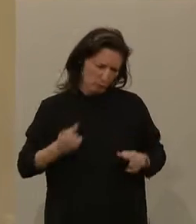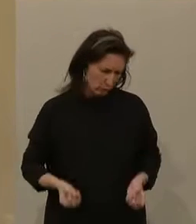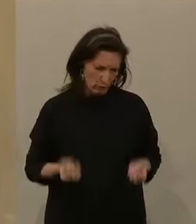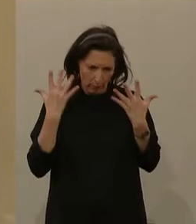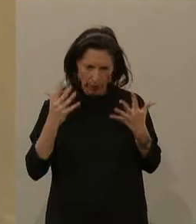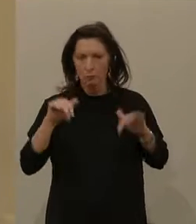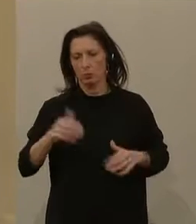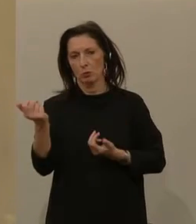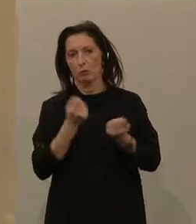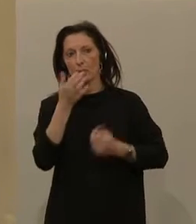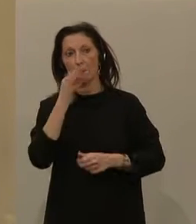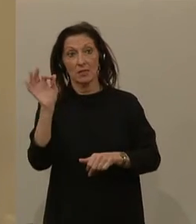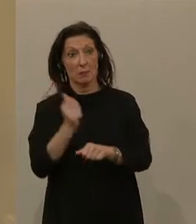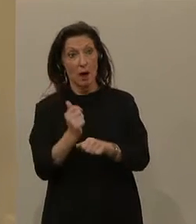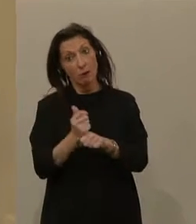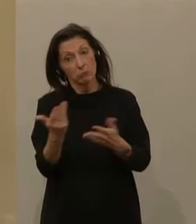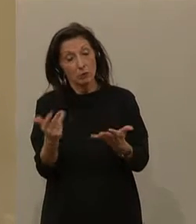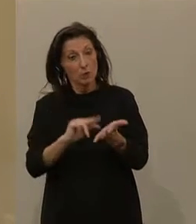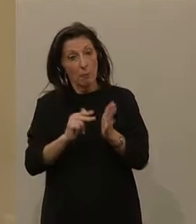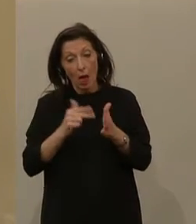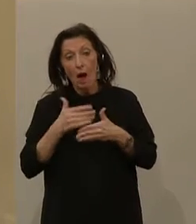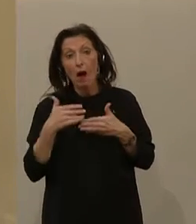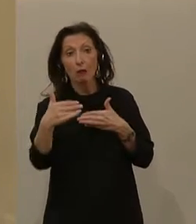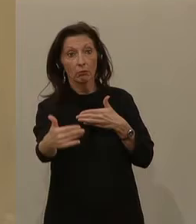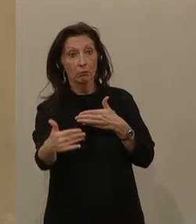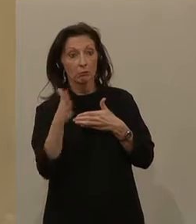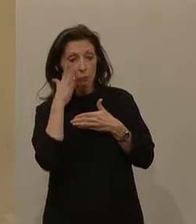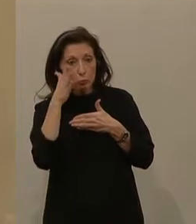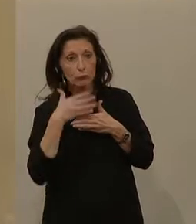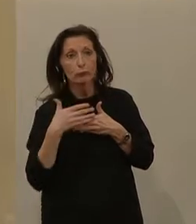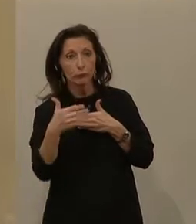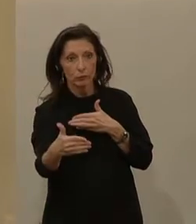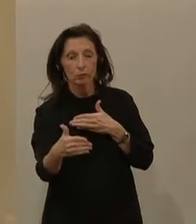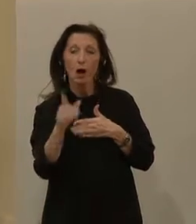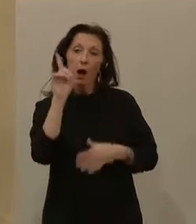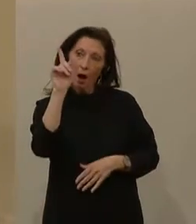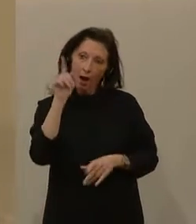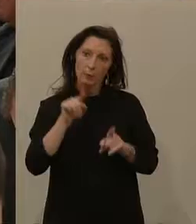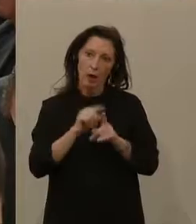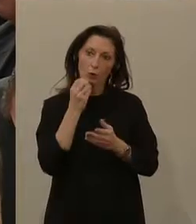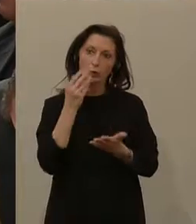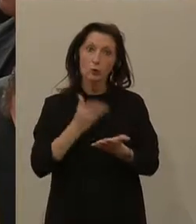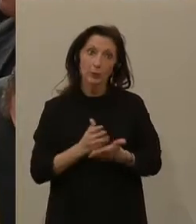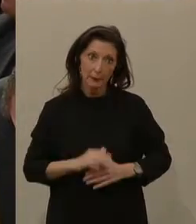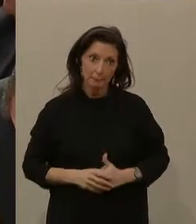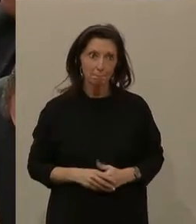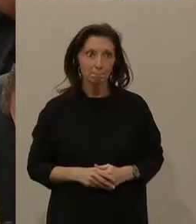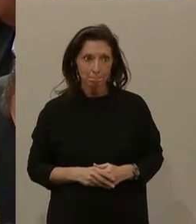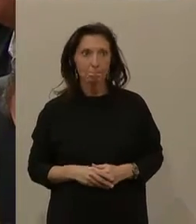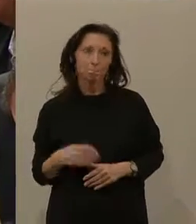wird das sein, was wir in den nächsten Wochen und Monaten machen werden. Aber ich muss auch zugeben, es wird nicht alles